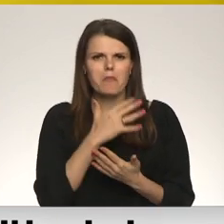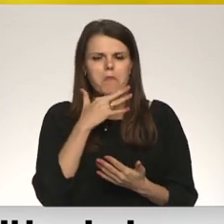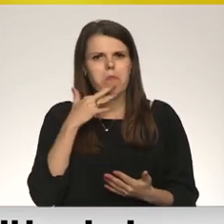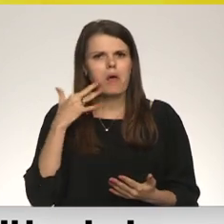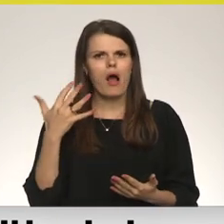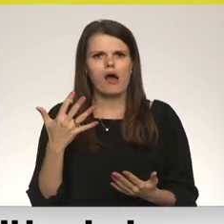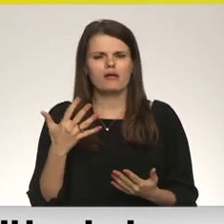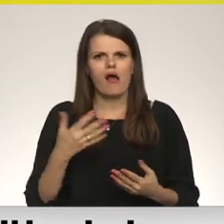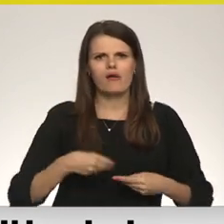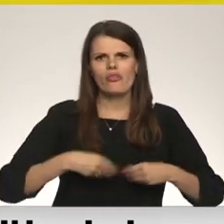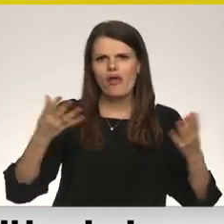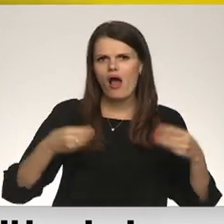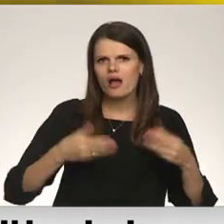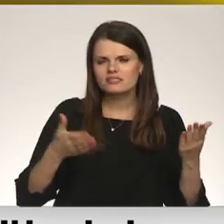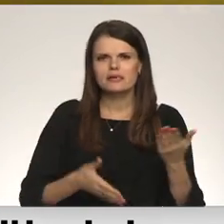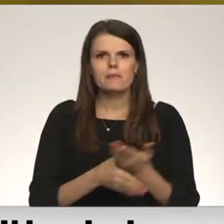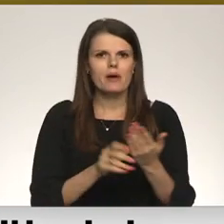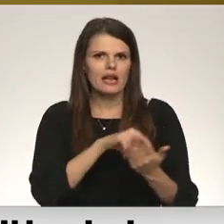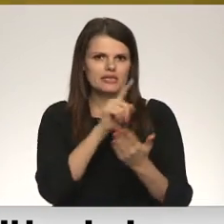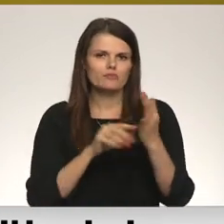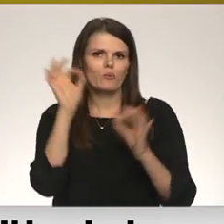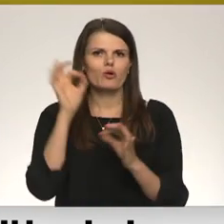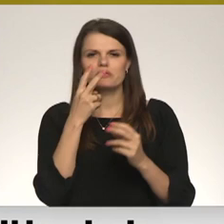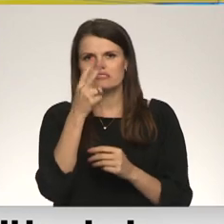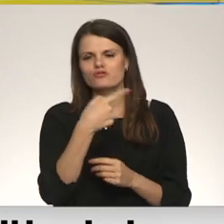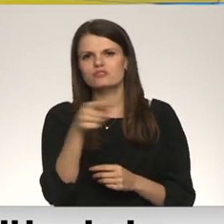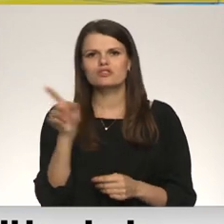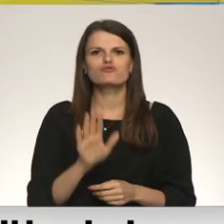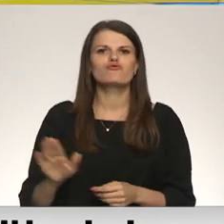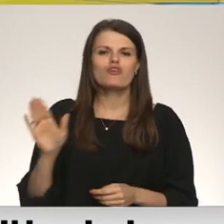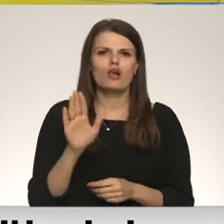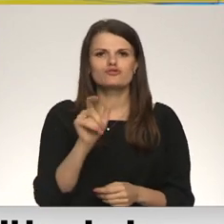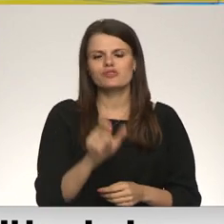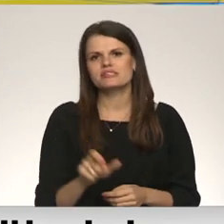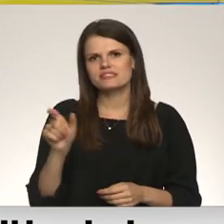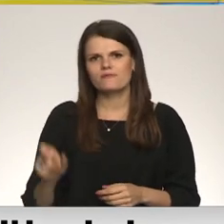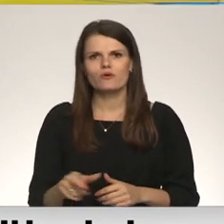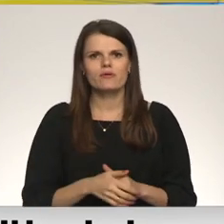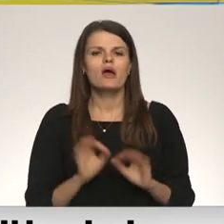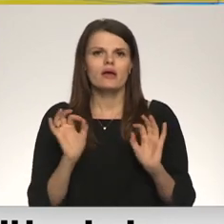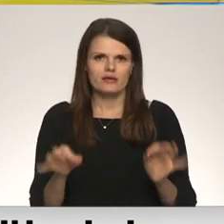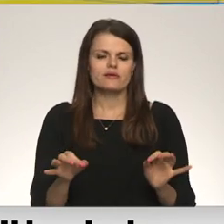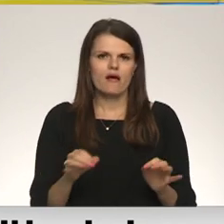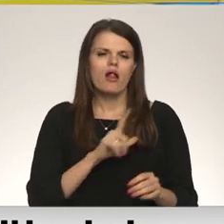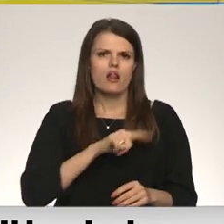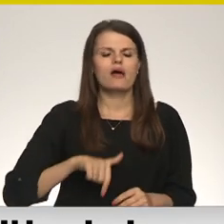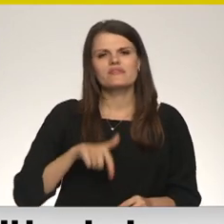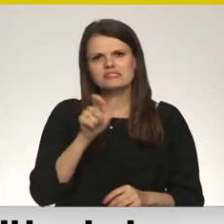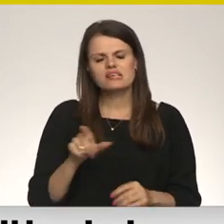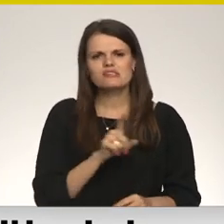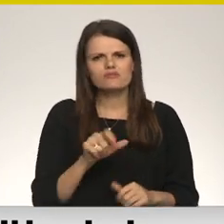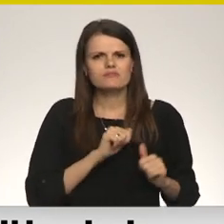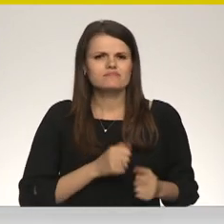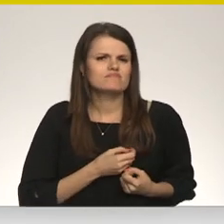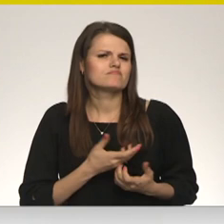palīdzībā, ja mēs tā proporcionāli skatītos par citu valsti un citu valsti iedzīvotājiem? Jā, Latvijas iedzīvotāja ir